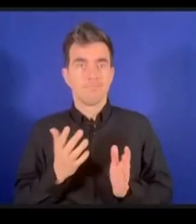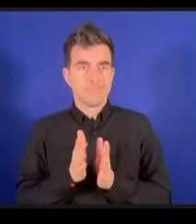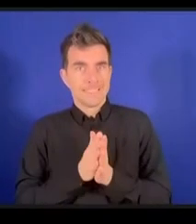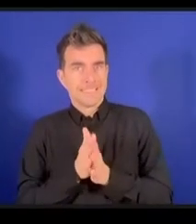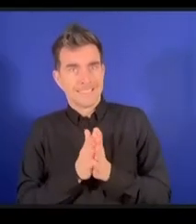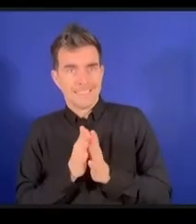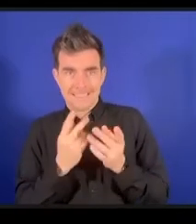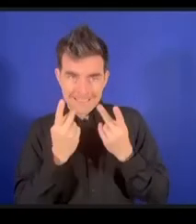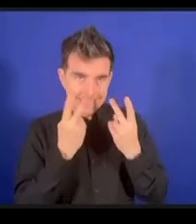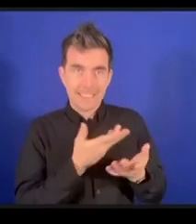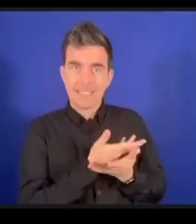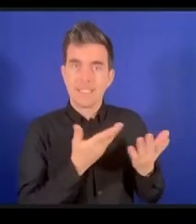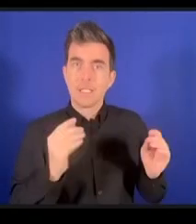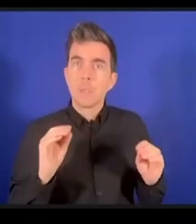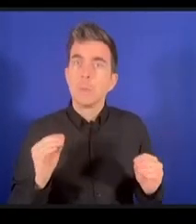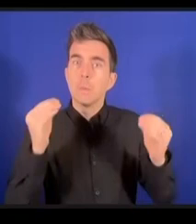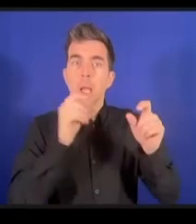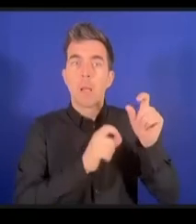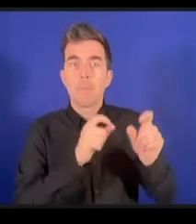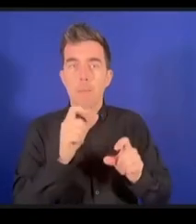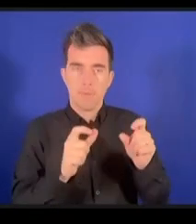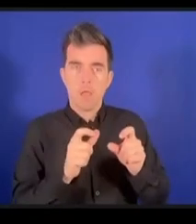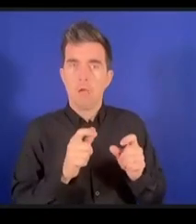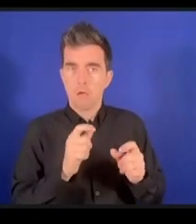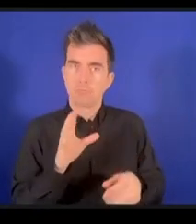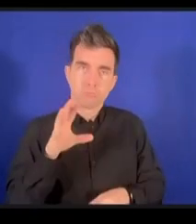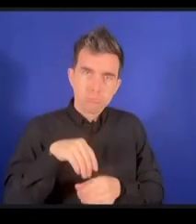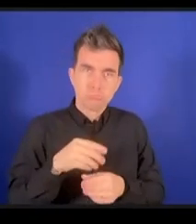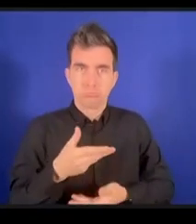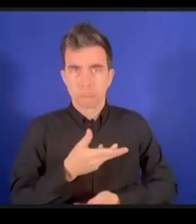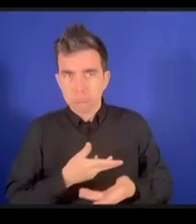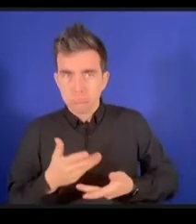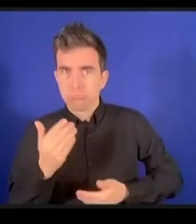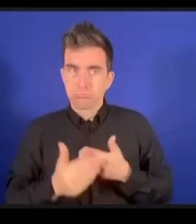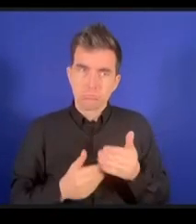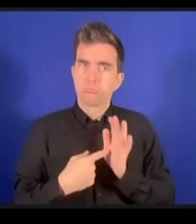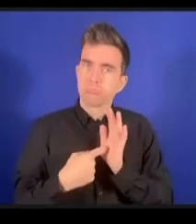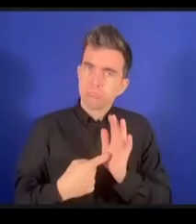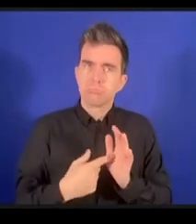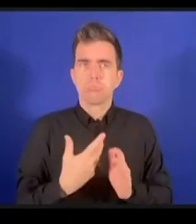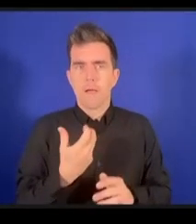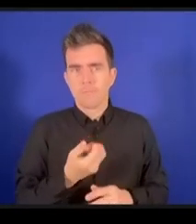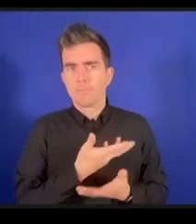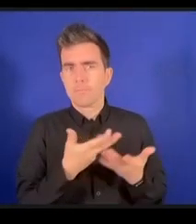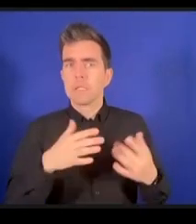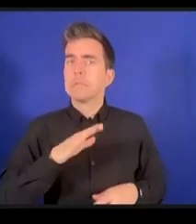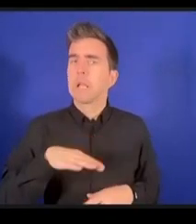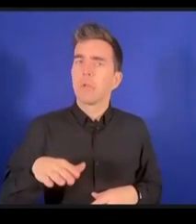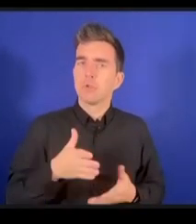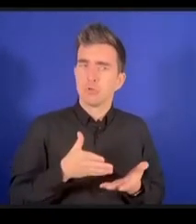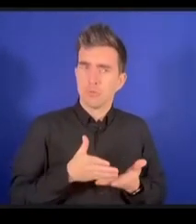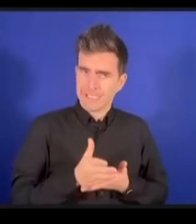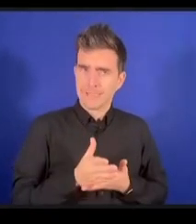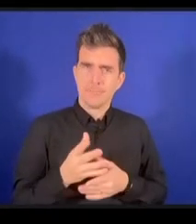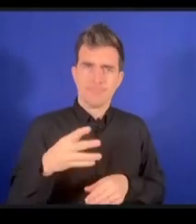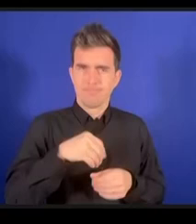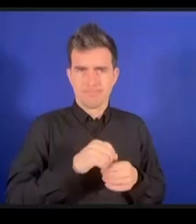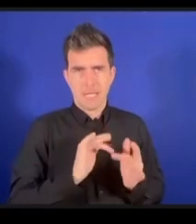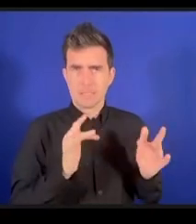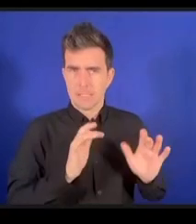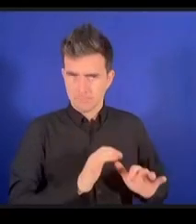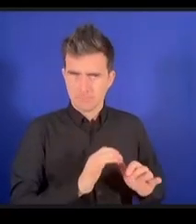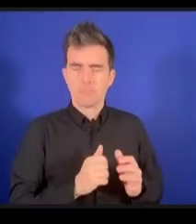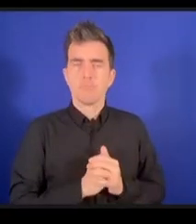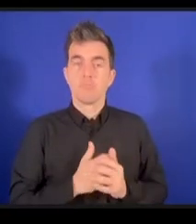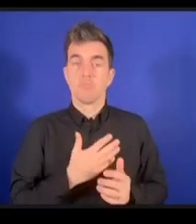coalition dynamique sur les droits des enfants dans un environnement numérique et comme ma collègue l'a déjà dit nous sommes une coalition dynamique